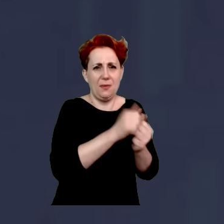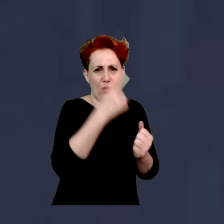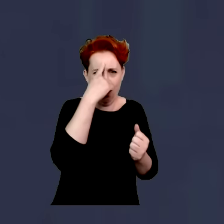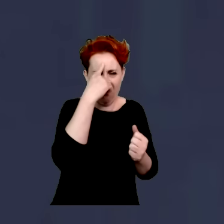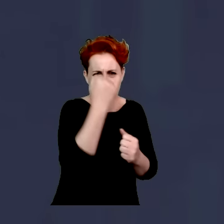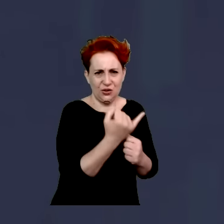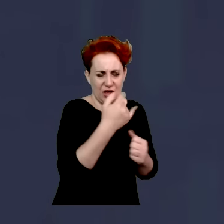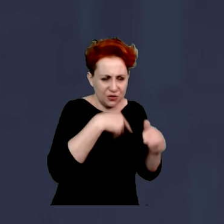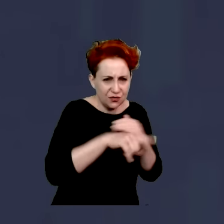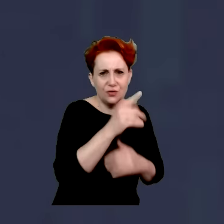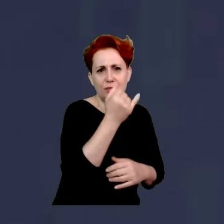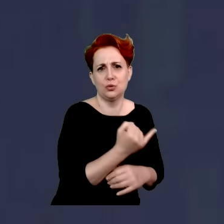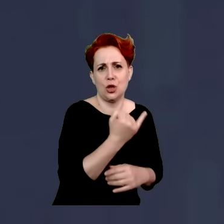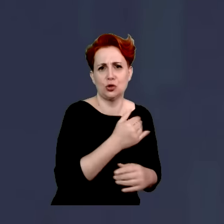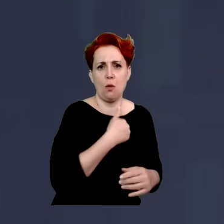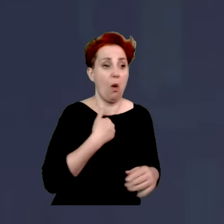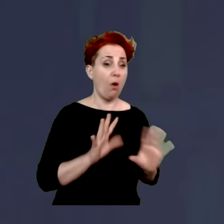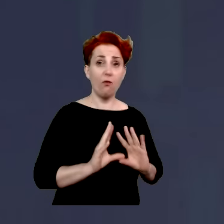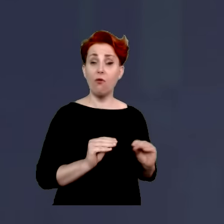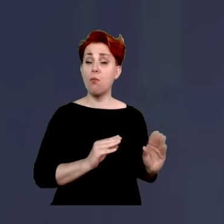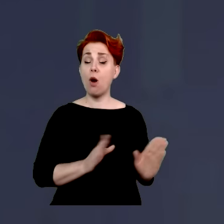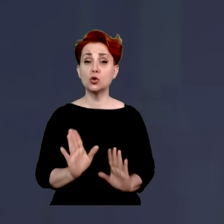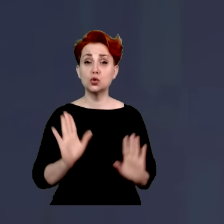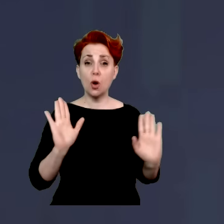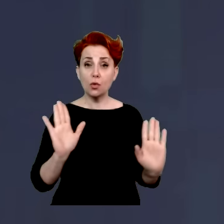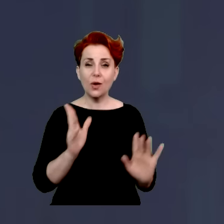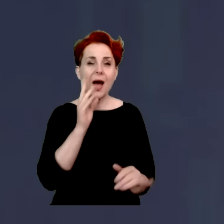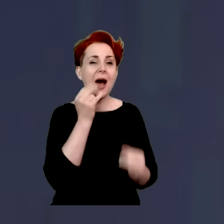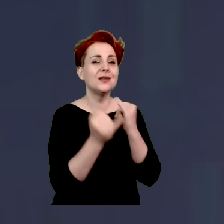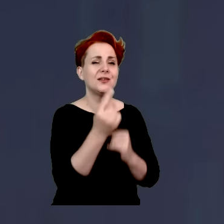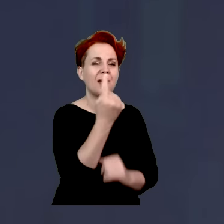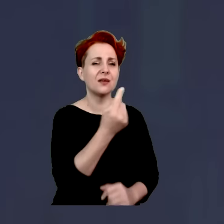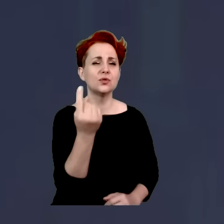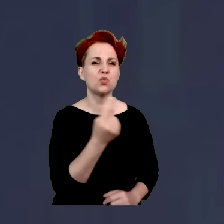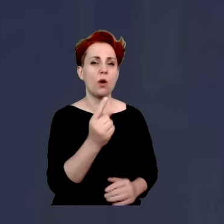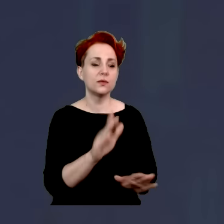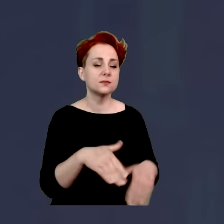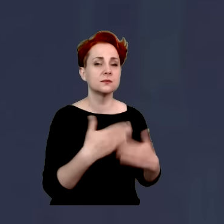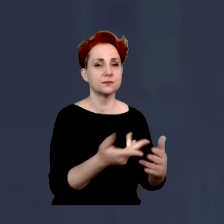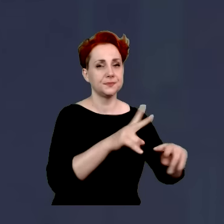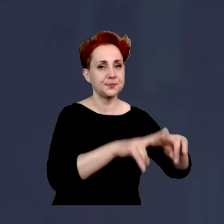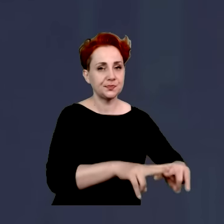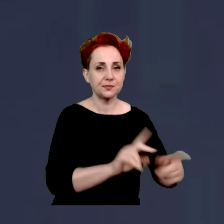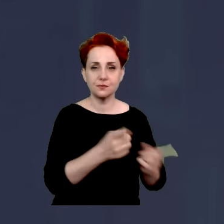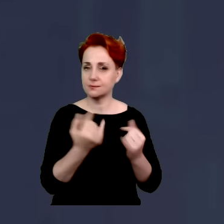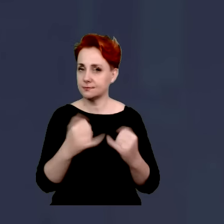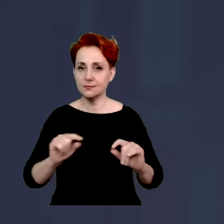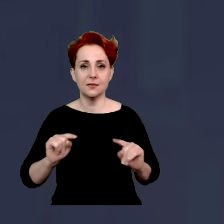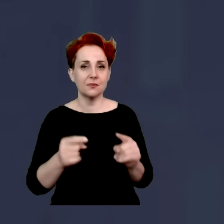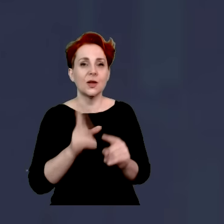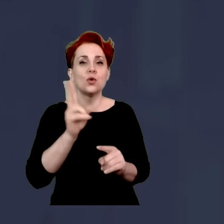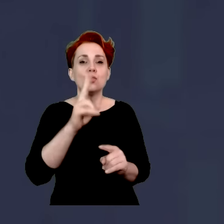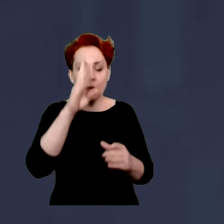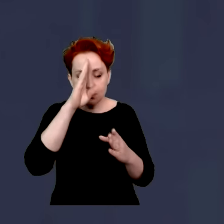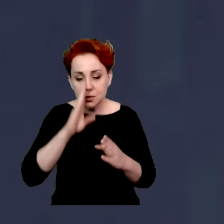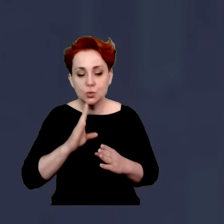przedszkolach. I tutaj wszystko w porządku. Ale jeżeli złotówka popłynie do fundacji czy do organizacji, która zajmuje się,